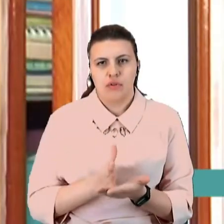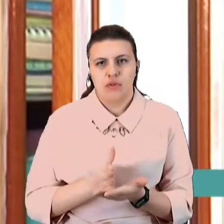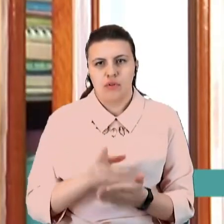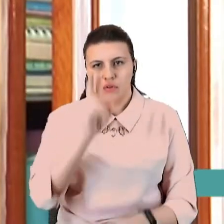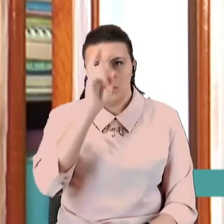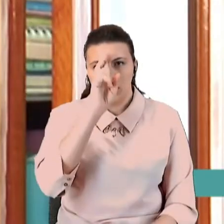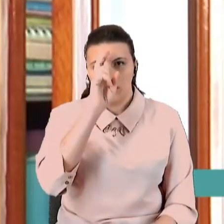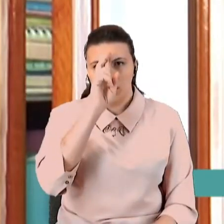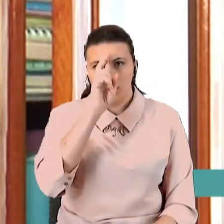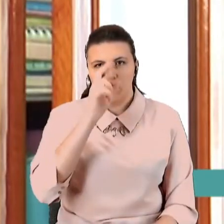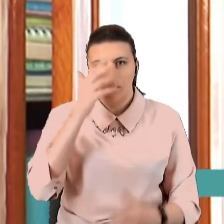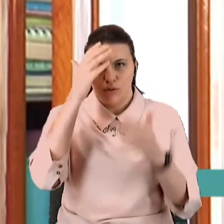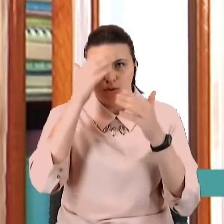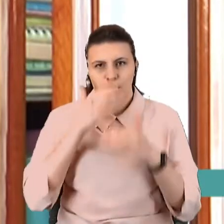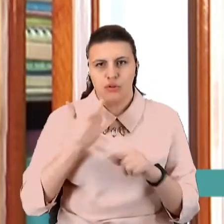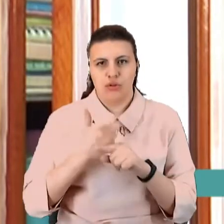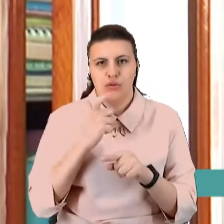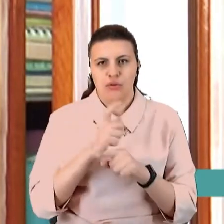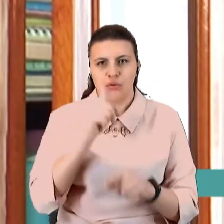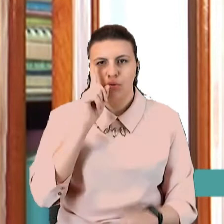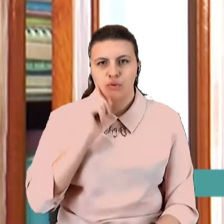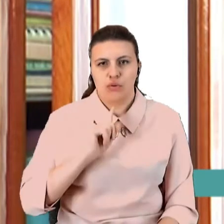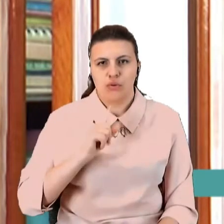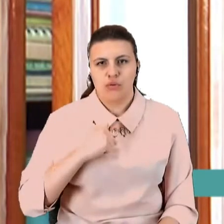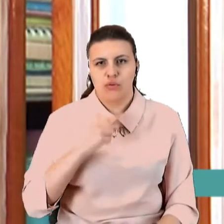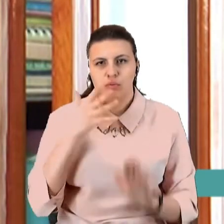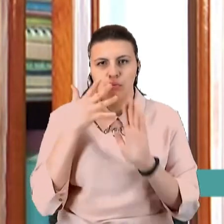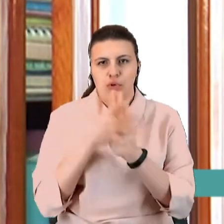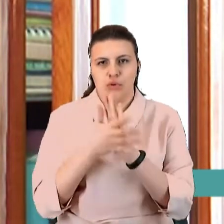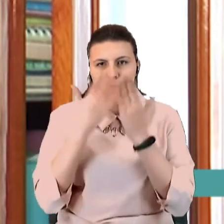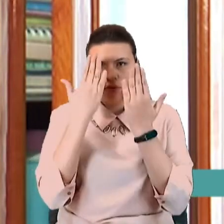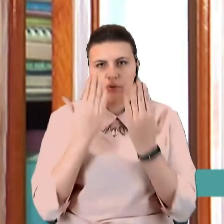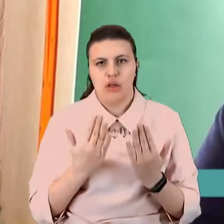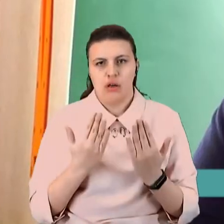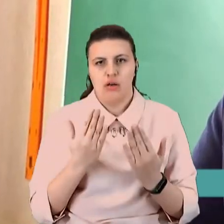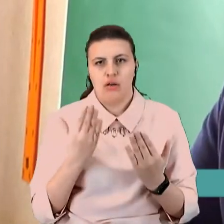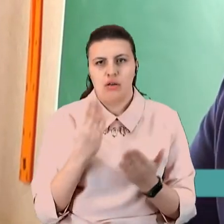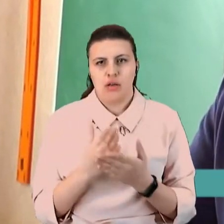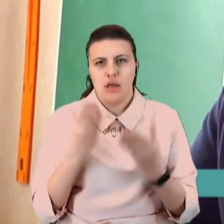Щиток дуже зручний, в ньому прозорий екран, є м'яка частина.